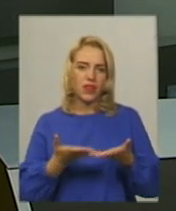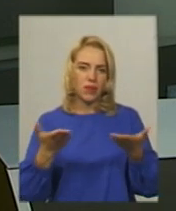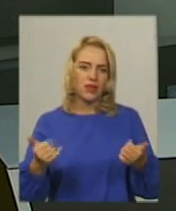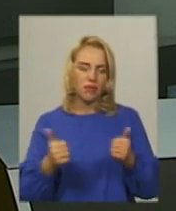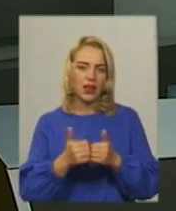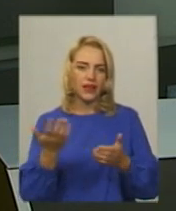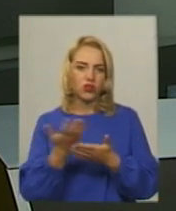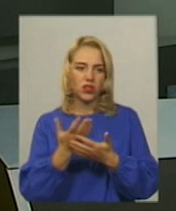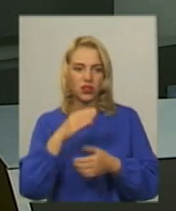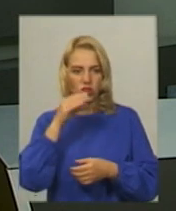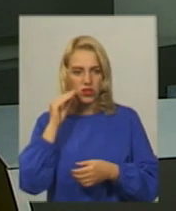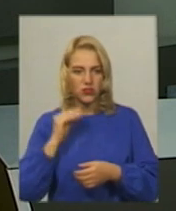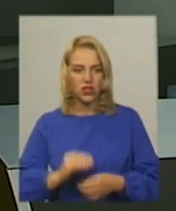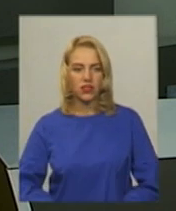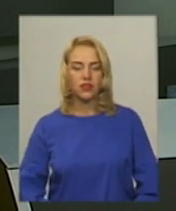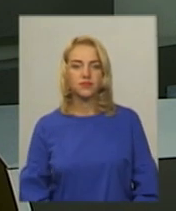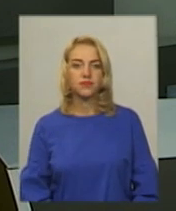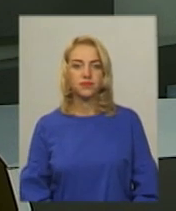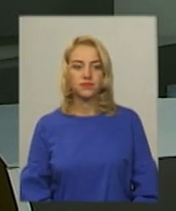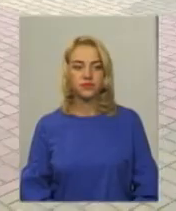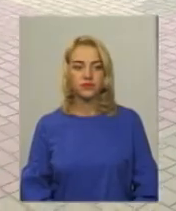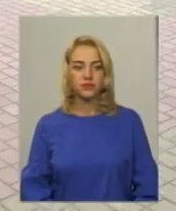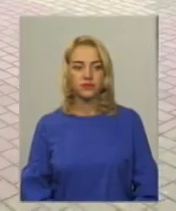біля кінотеатру Шевченка Подробиці в сюжеті